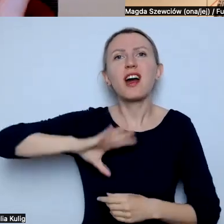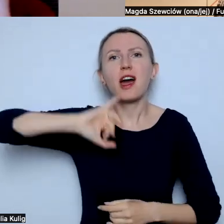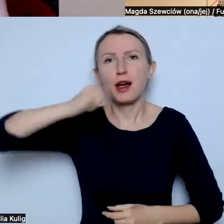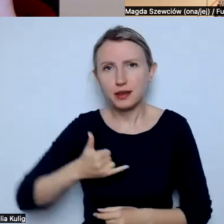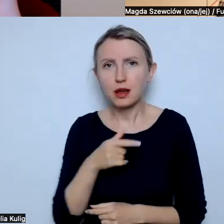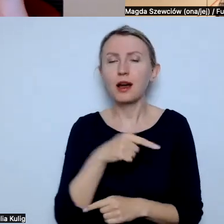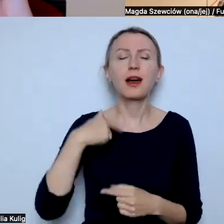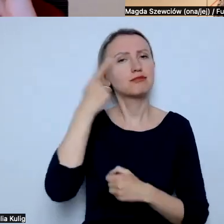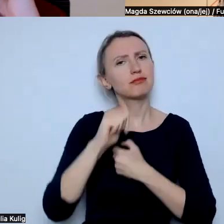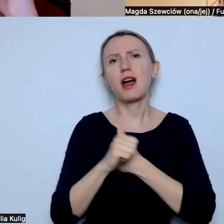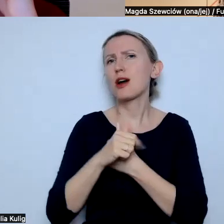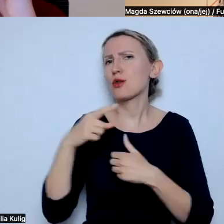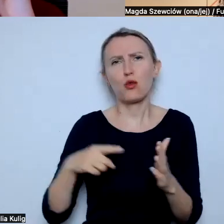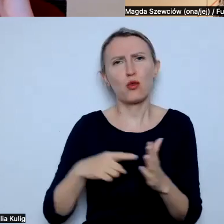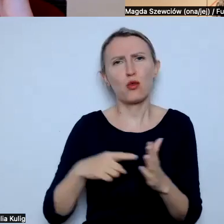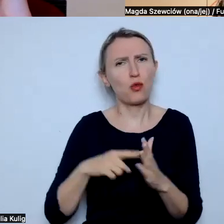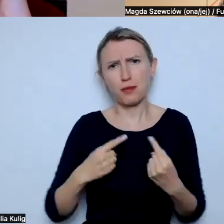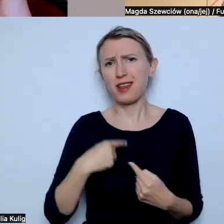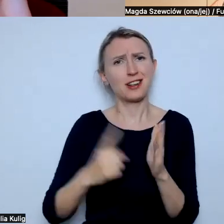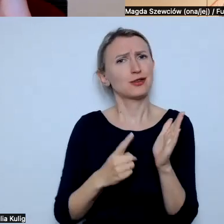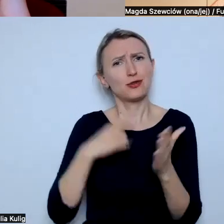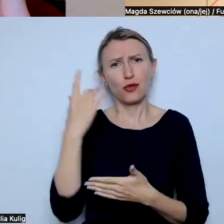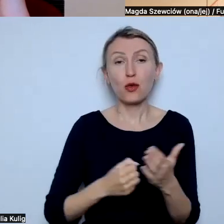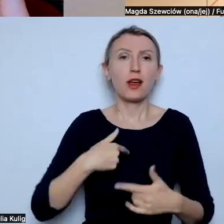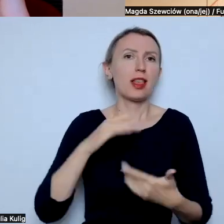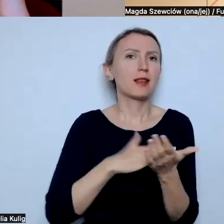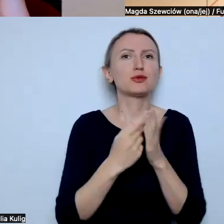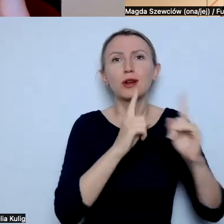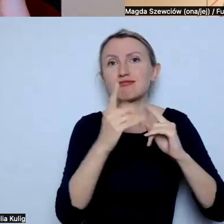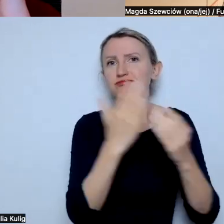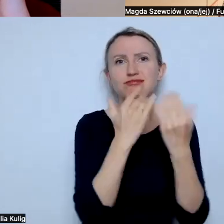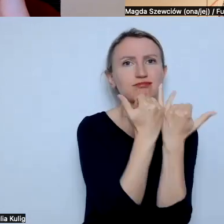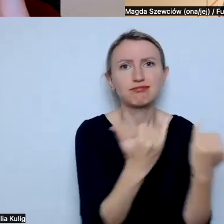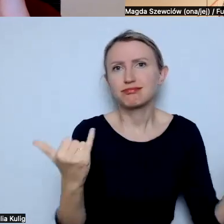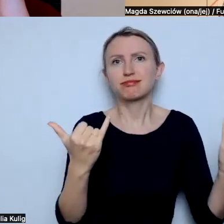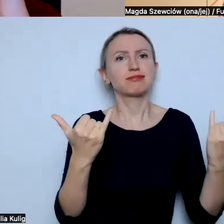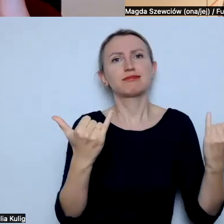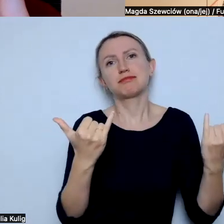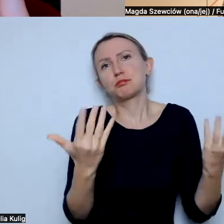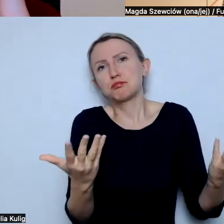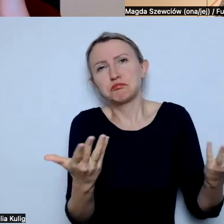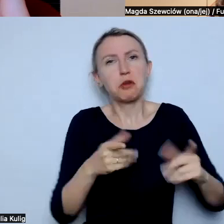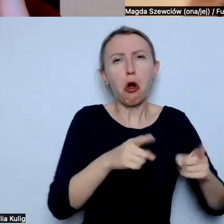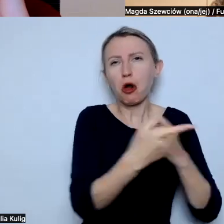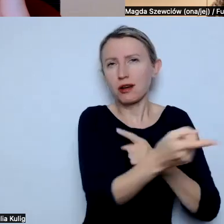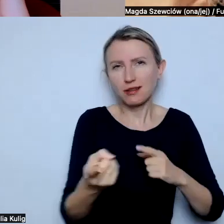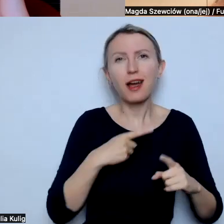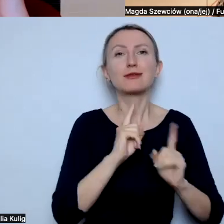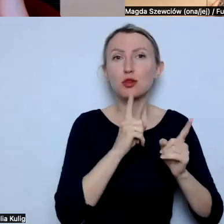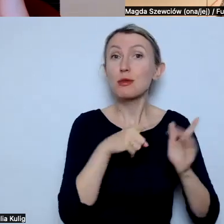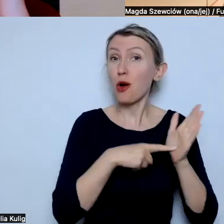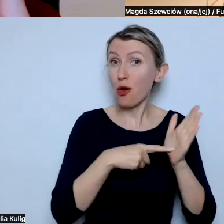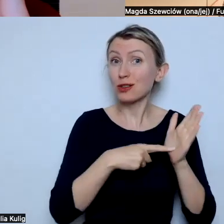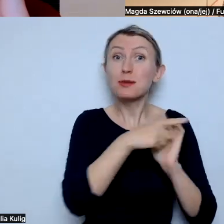to jest taki argument, który przynajmniej ja go często używam, jak rozmawiam z firmami, czy z jakimiś organizacjami, żeby